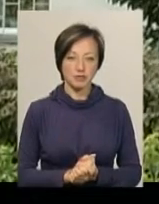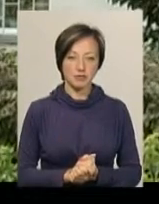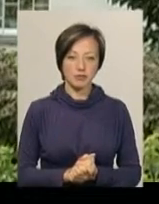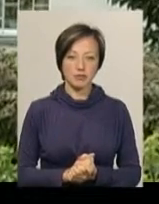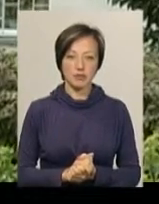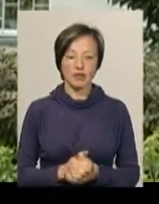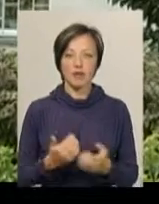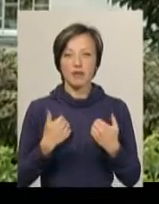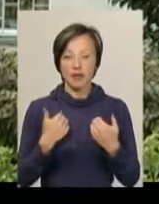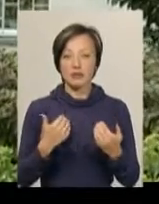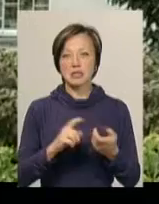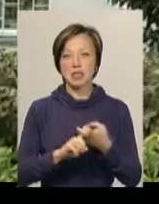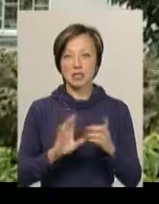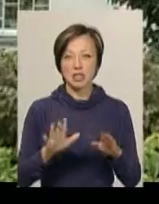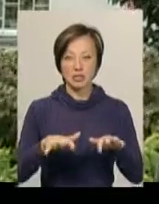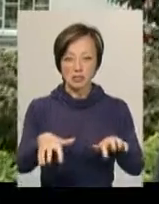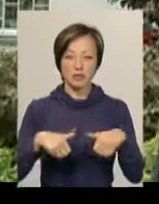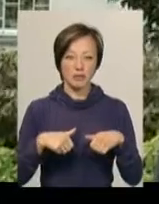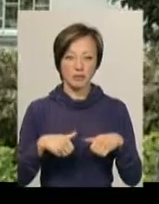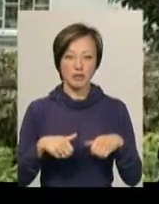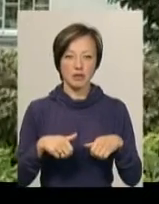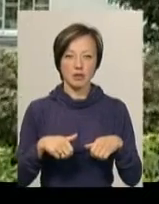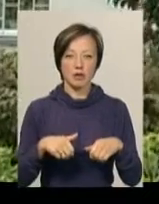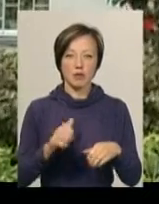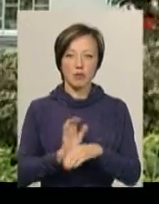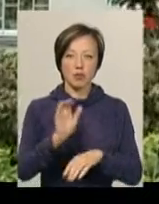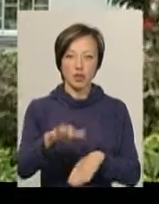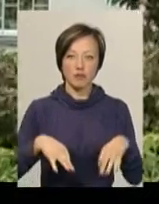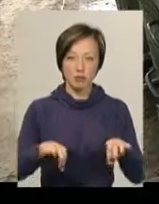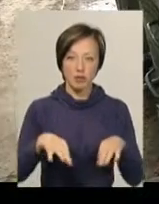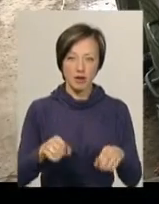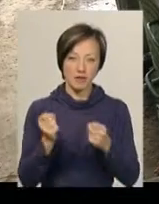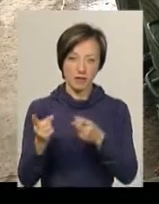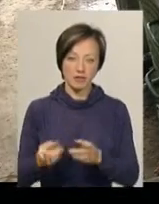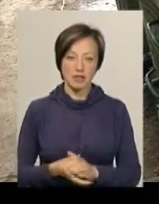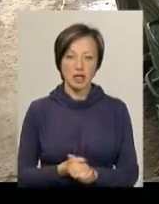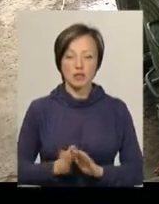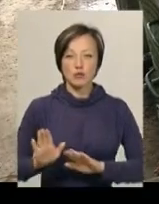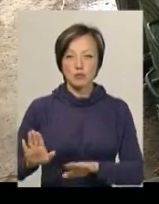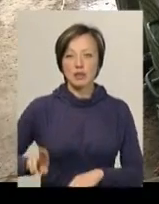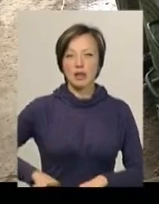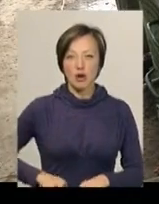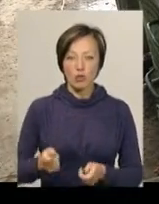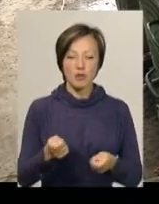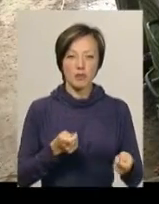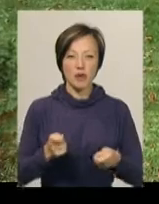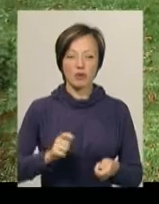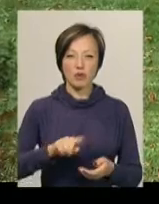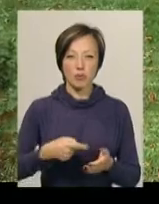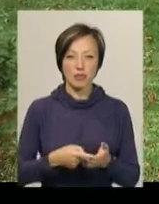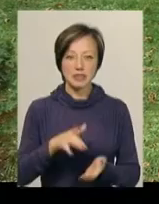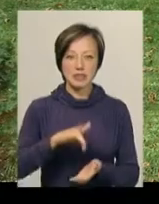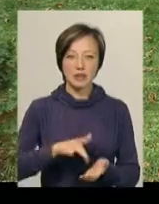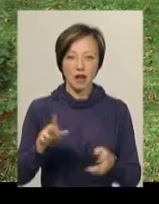Від нас залежить тільки забір, подача автомобіля, вивіз. Заступник директора управляючої муніципальної компанії